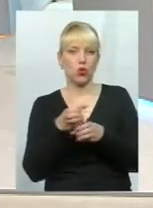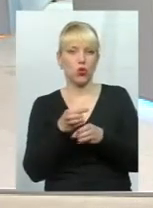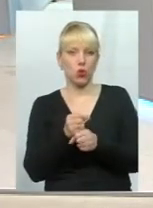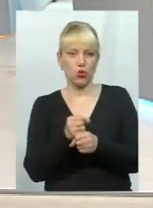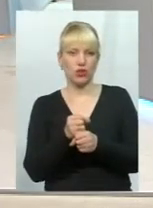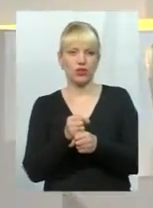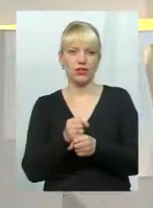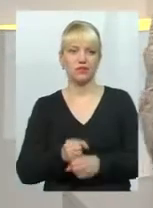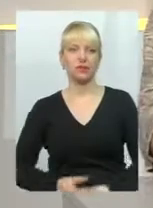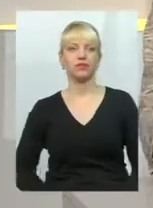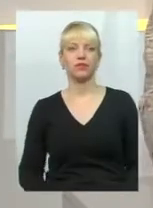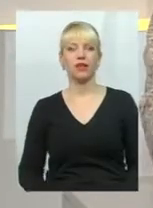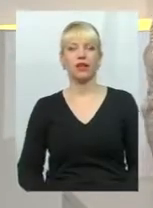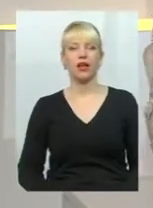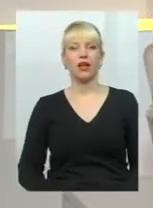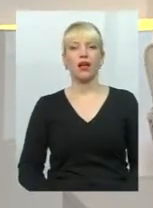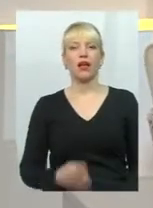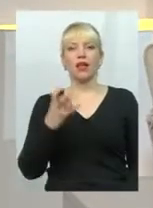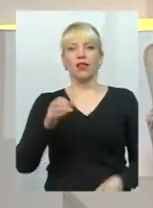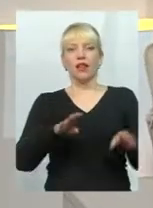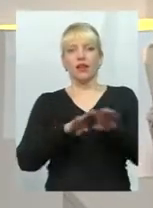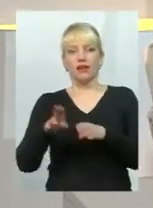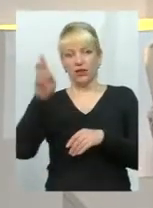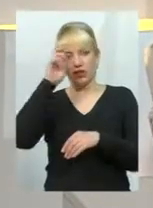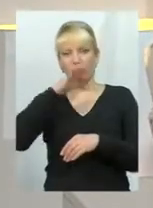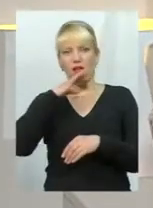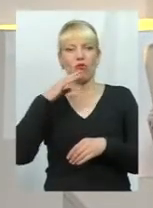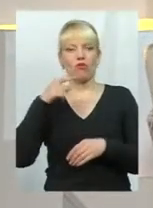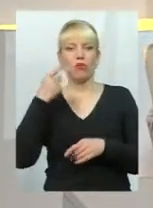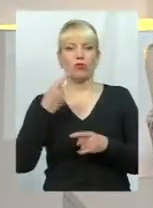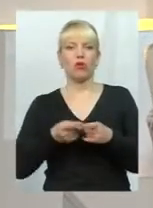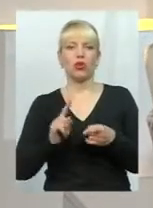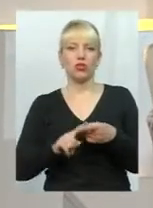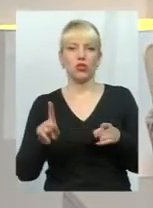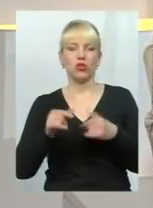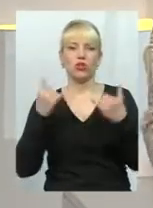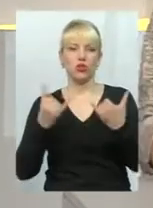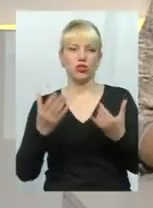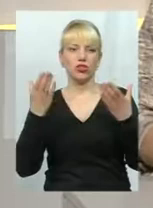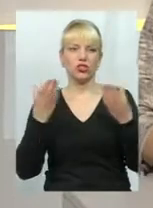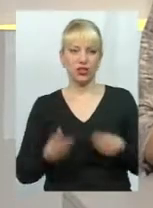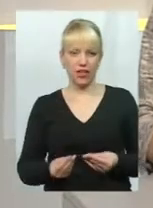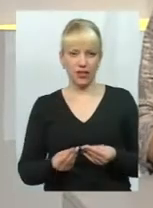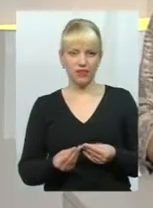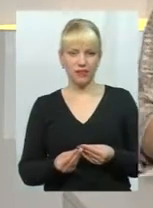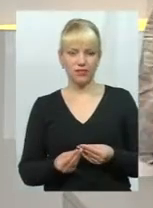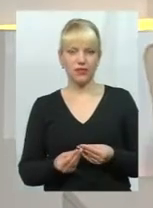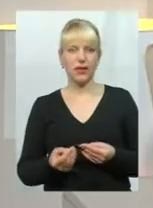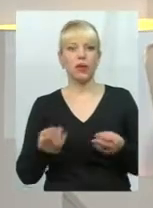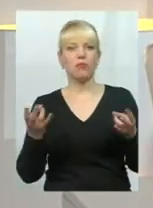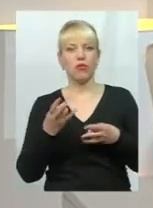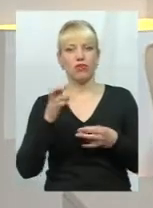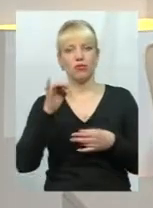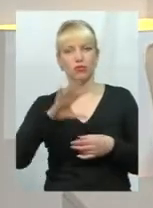дуже важливо. Власне, на рівні держави чимало говориться про те, що на сьогоднішній день мали би